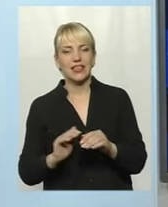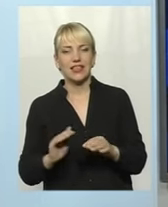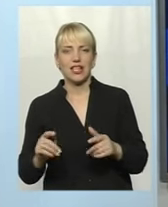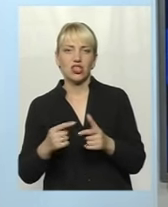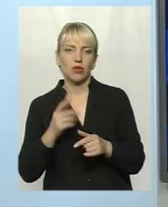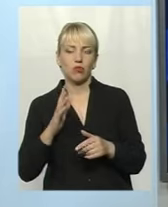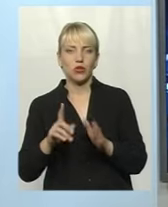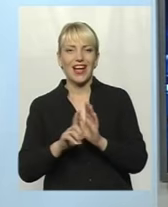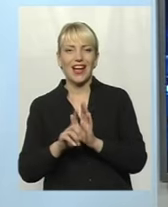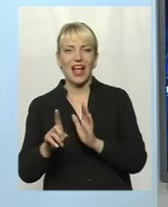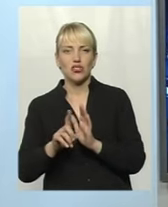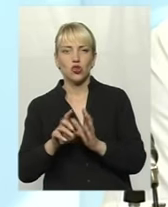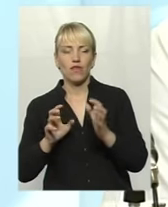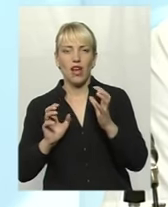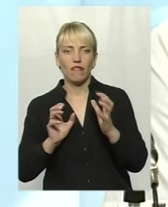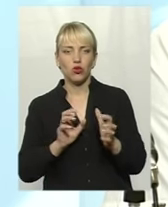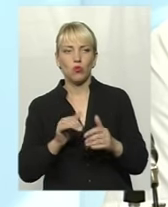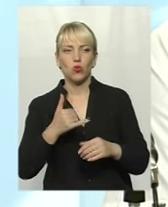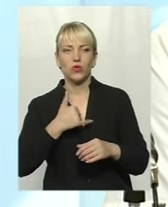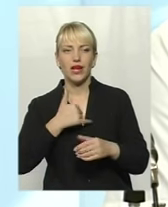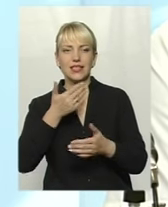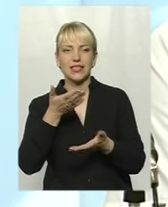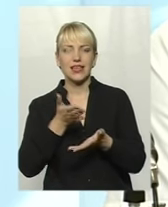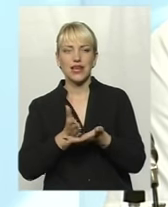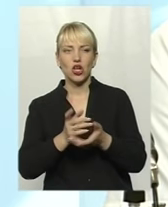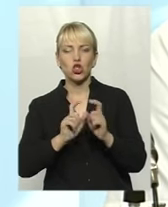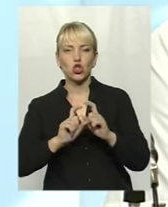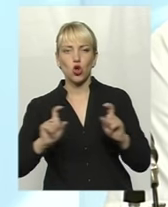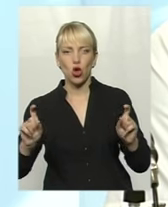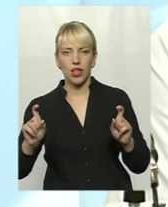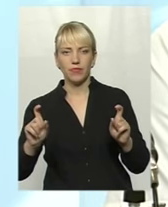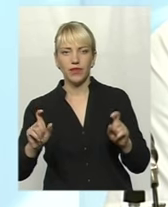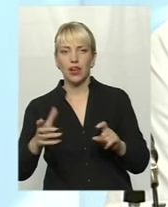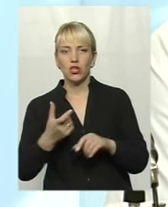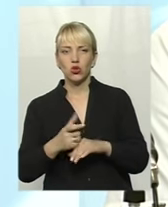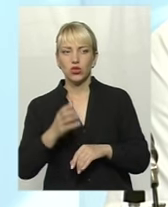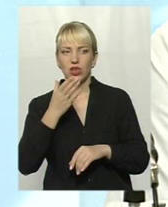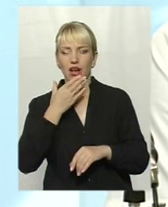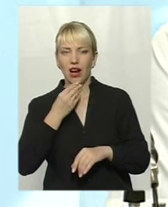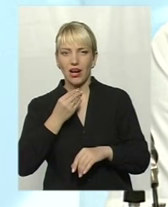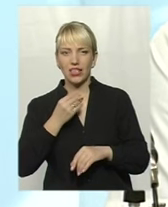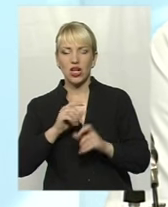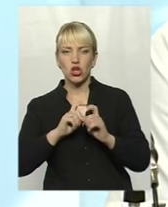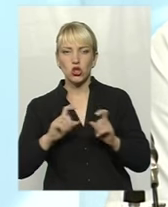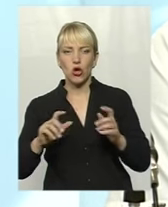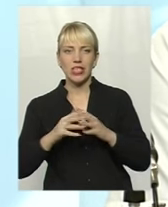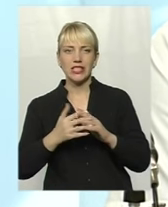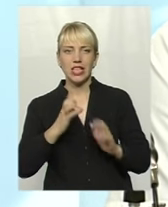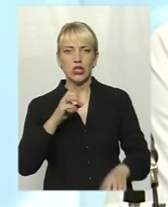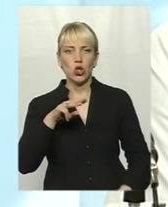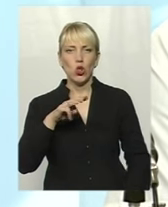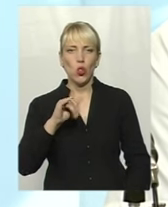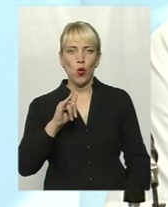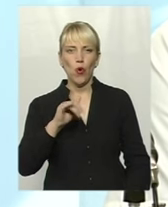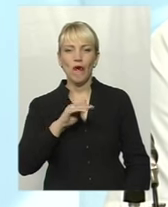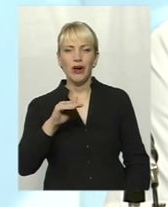стоїть питання про те, що у нас є школа, дуже гарна школа в селі Стувщинці, яка є типова школа.